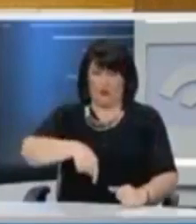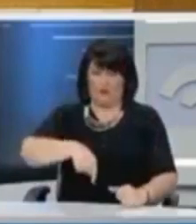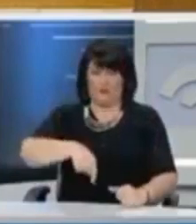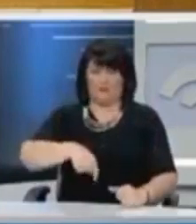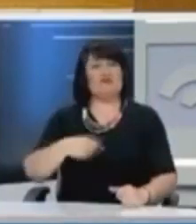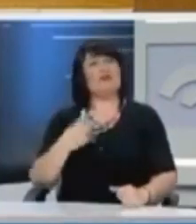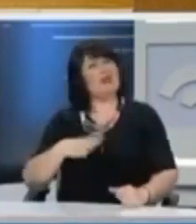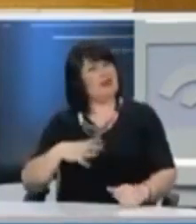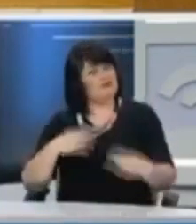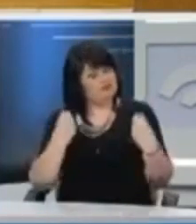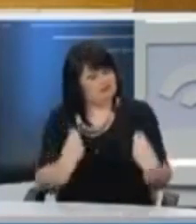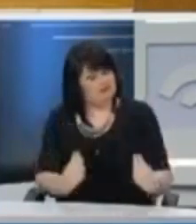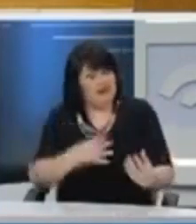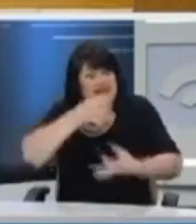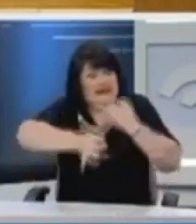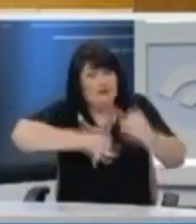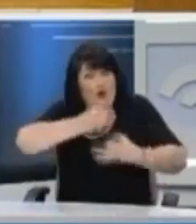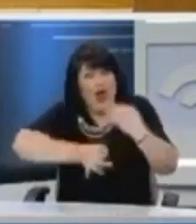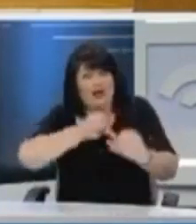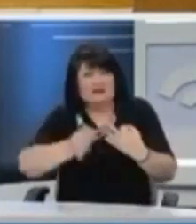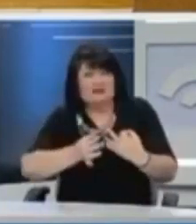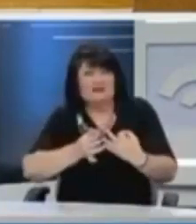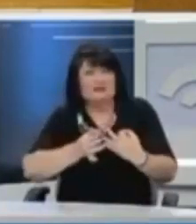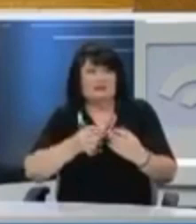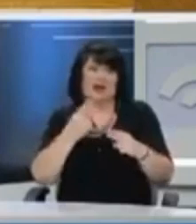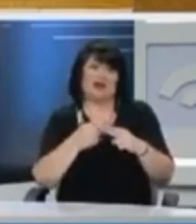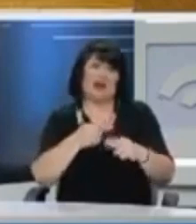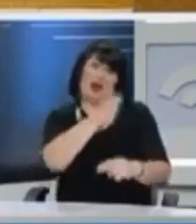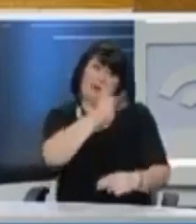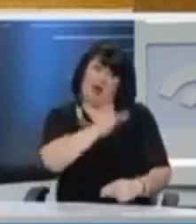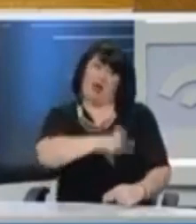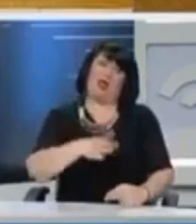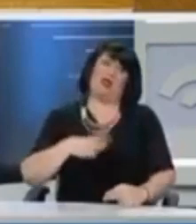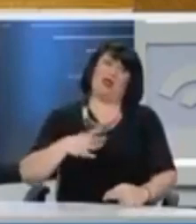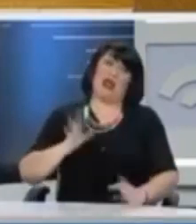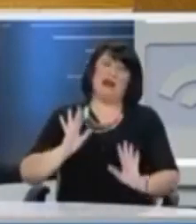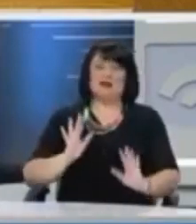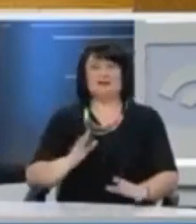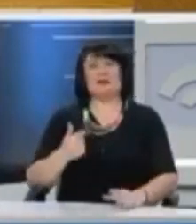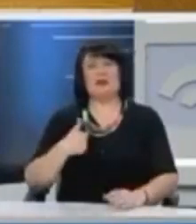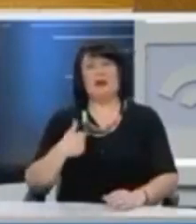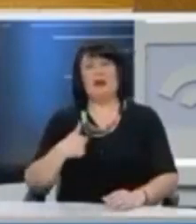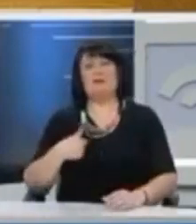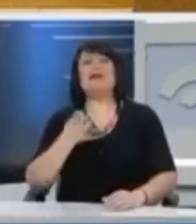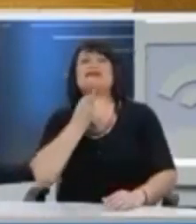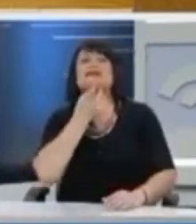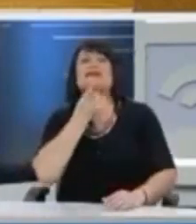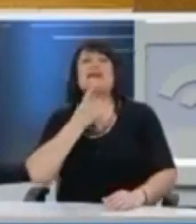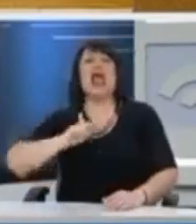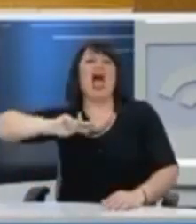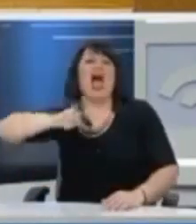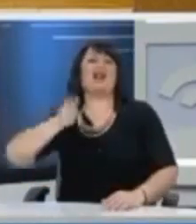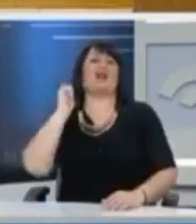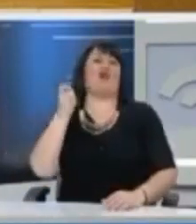καλή την πίστη και συμβουλές να δίνουμε στο βαθμό που έχουν κάποια αξία για σας και να σας κάνουμε την πιο σκληρή